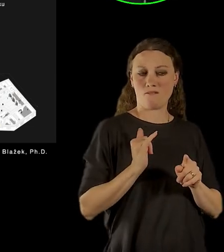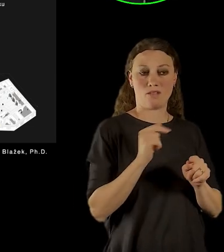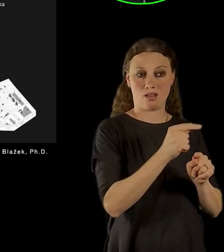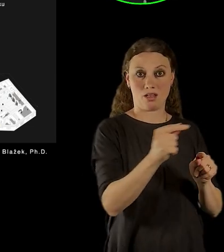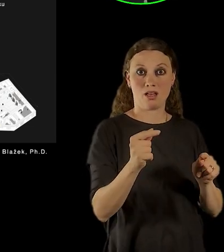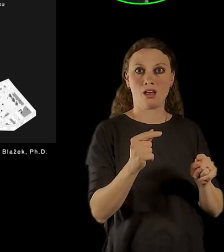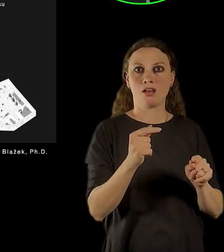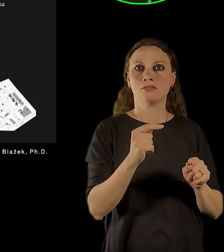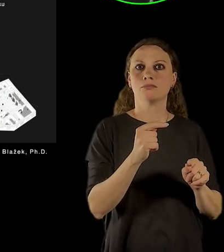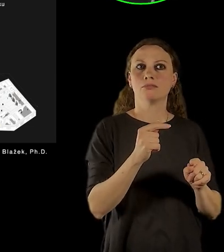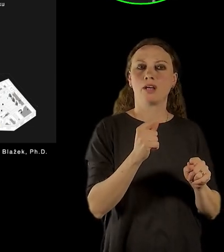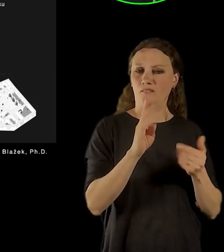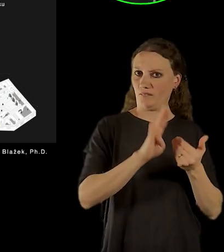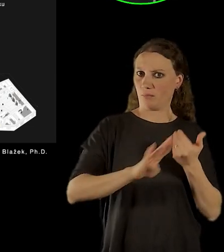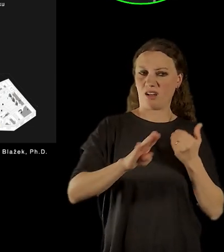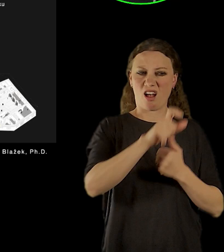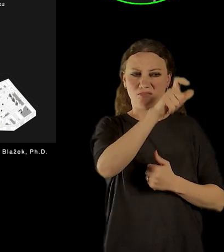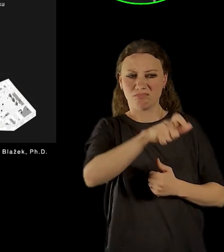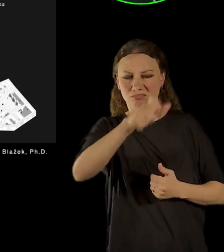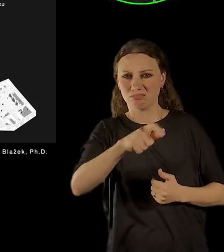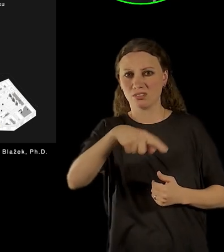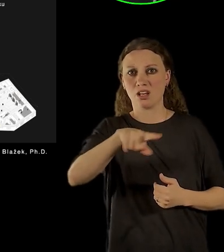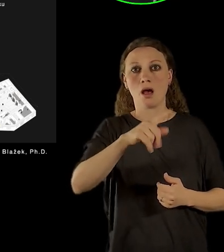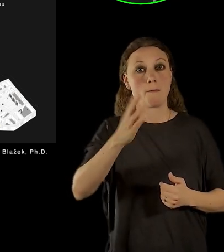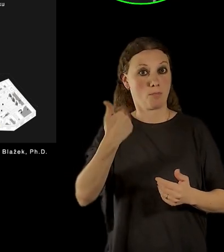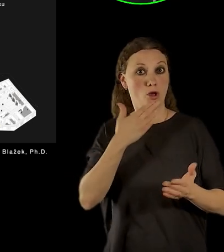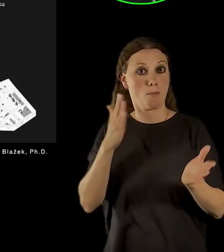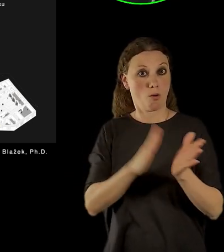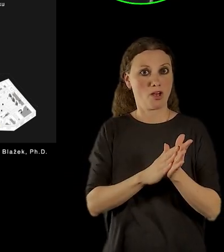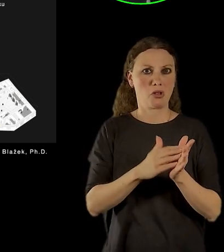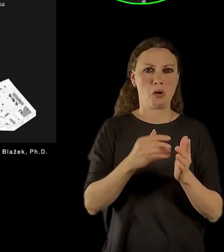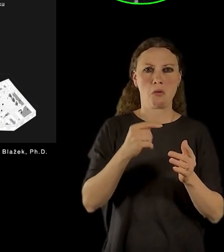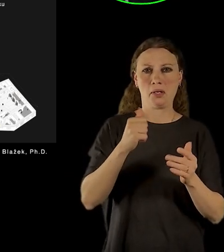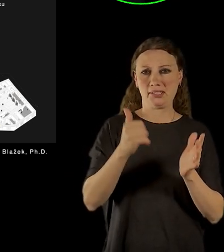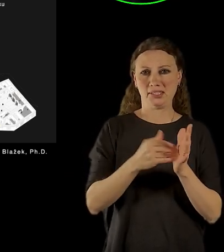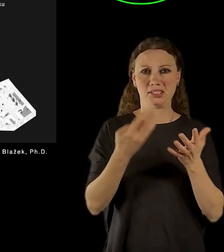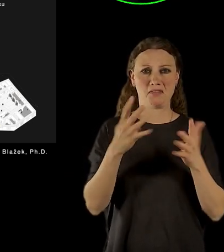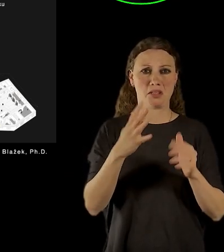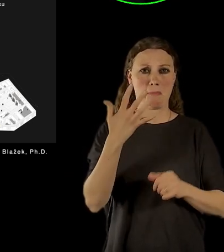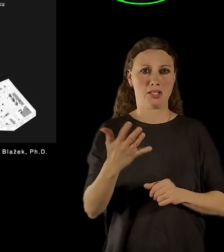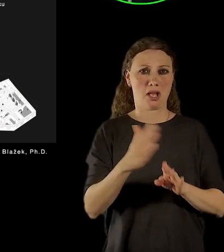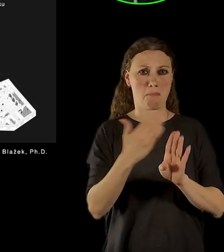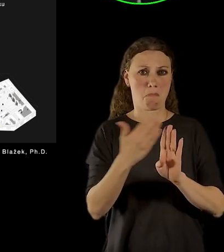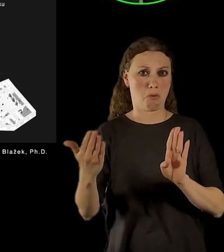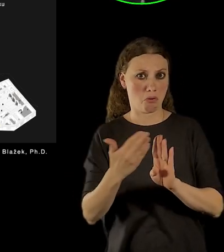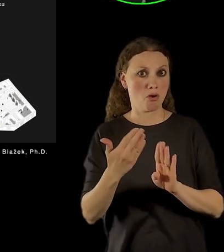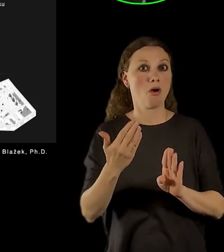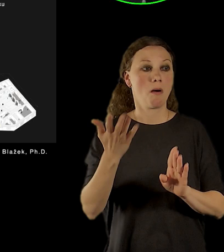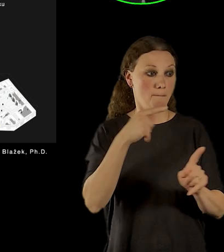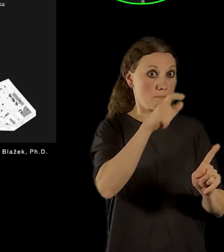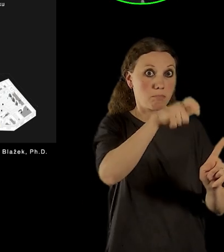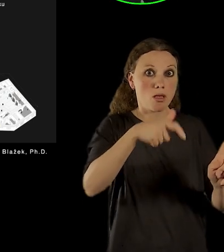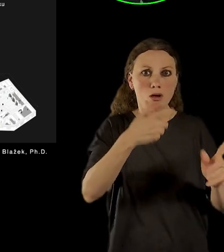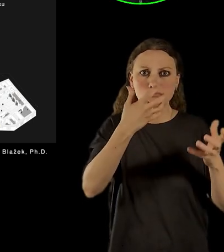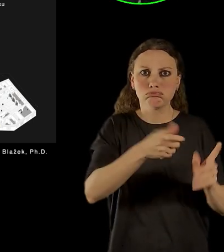letech, to je docela výjimka, těch lidí moc souzených nebylo. Dá se říct, že ta OBZ prohrála se